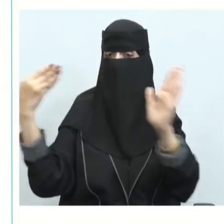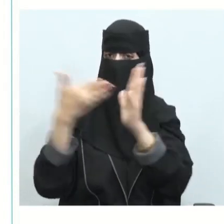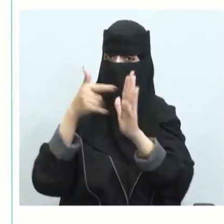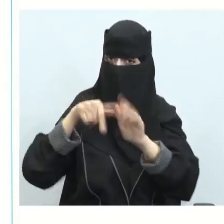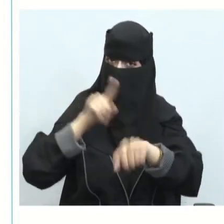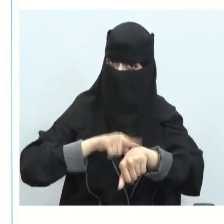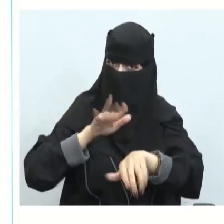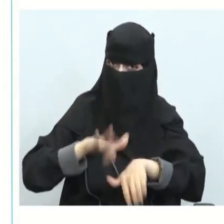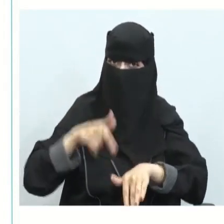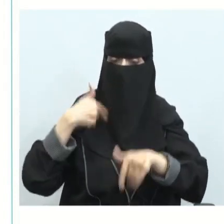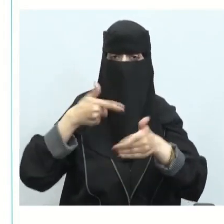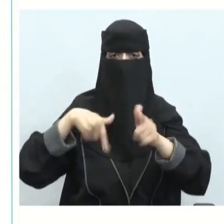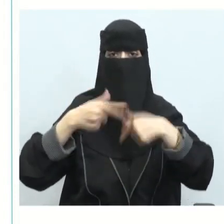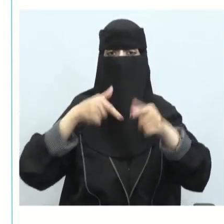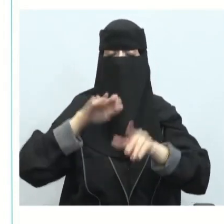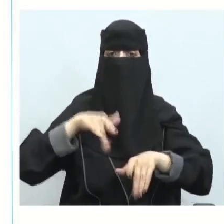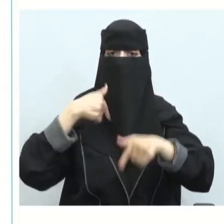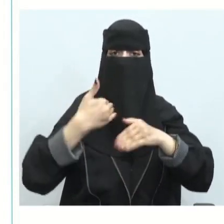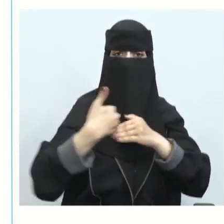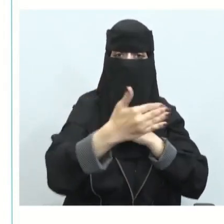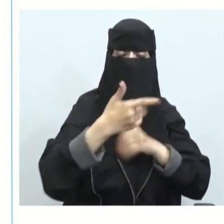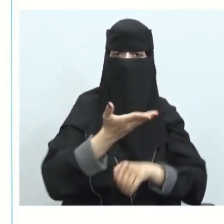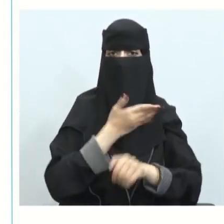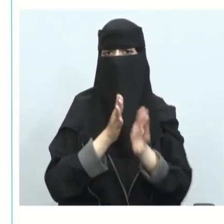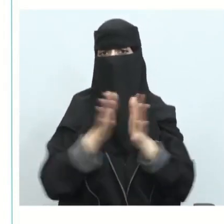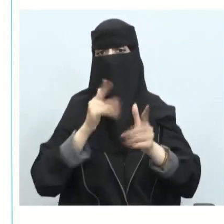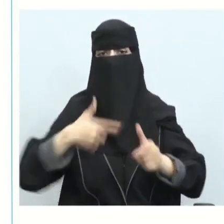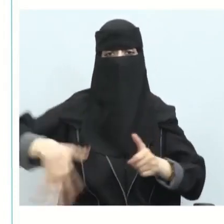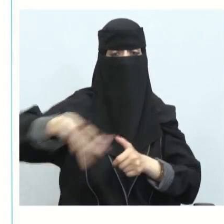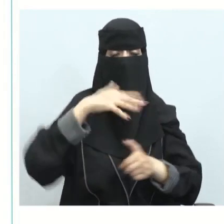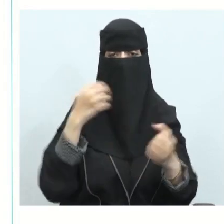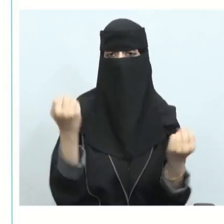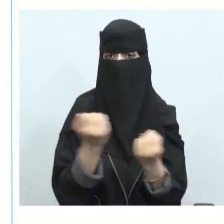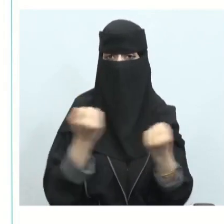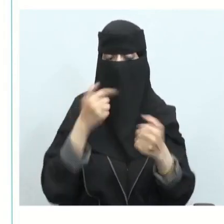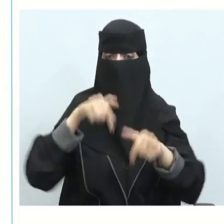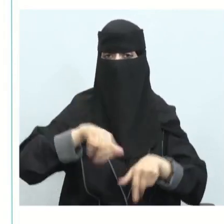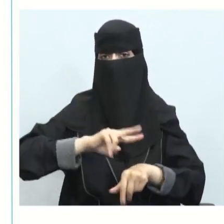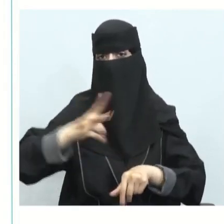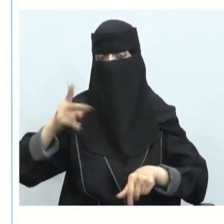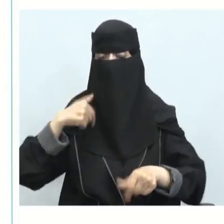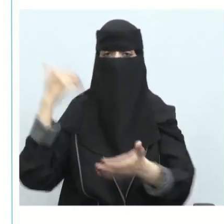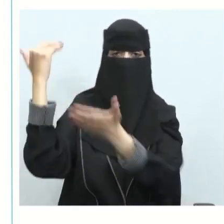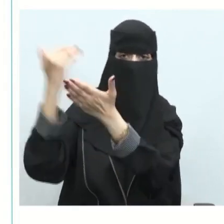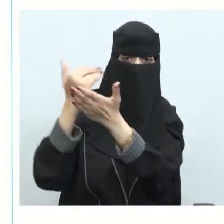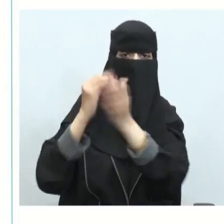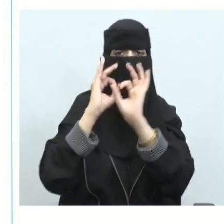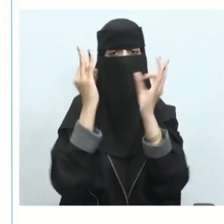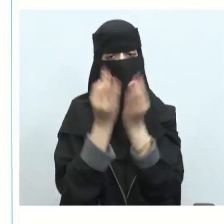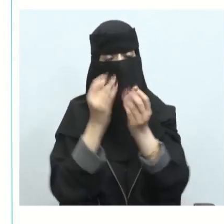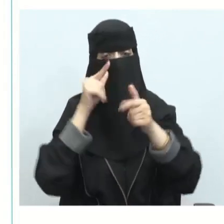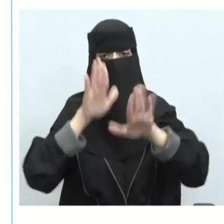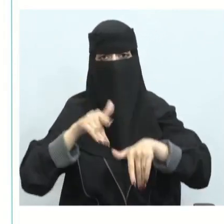وذكرنا أيضا أن الاستدامة تؤثر تأثير كبير على جميع الانشطة الأخرى كالانشطة الاقتصادية والاجتماعية